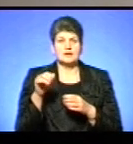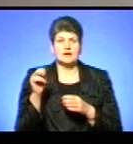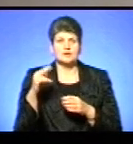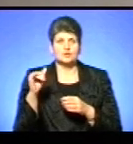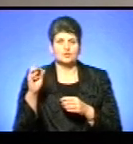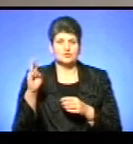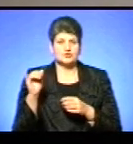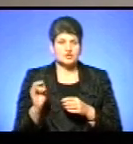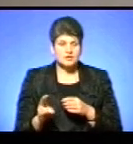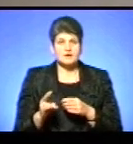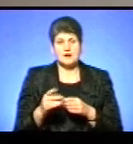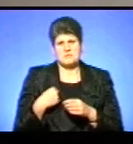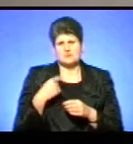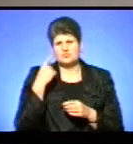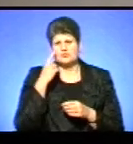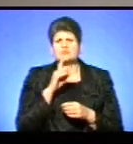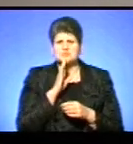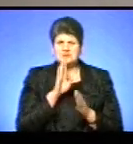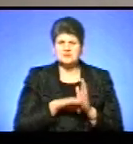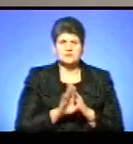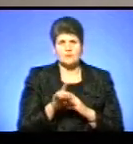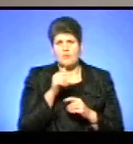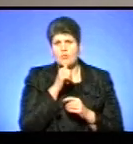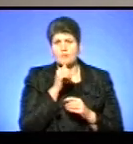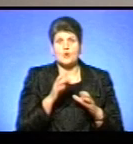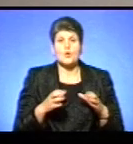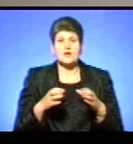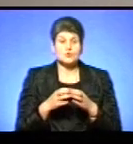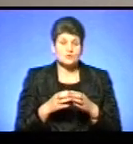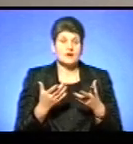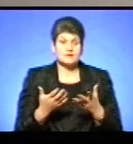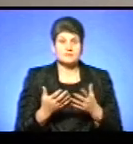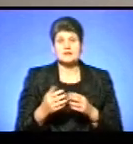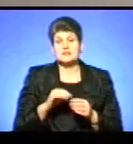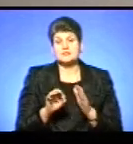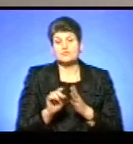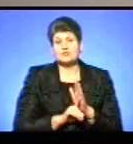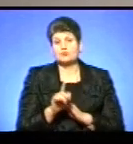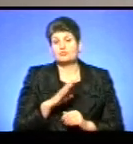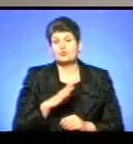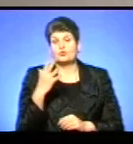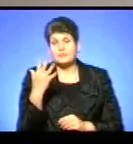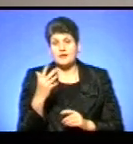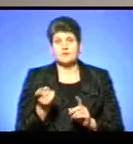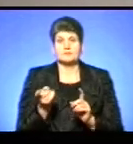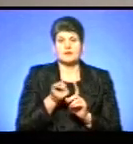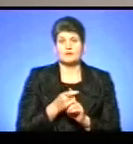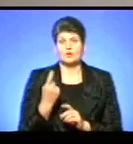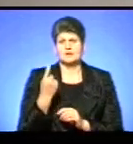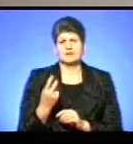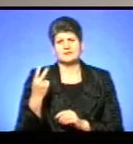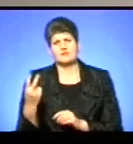гірші, попробуємо і ми організуватися. І так організувалося, зразу було п'яті, потім приєднулося по одному, по дві, по